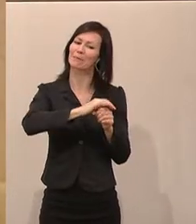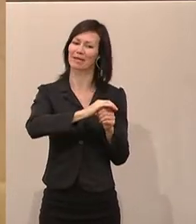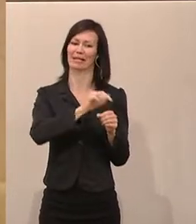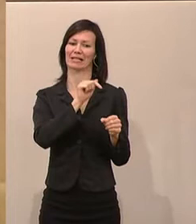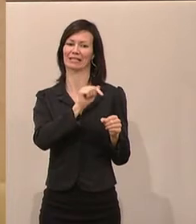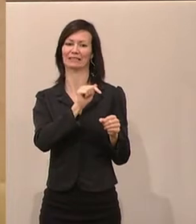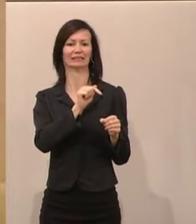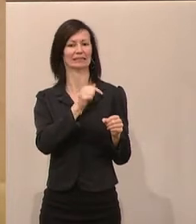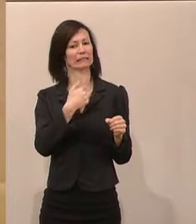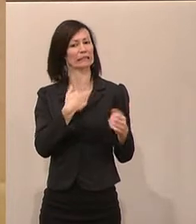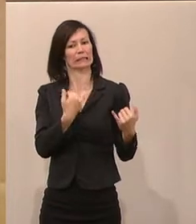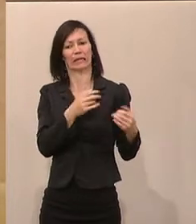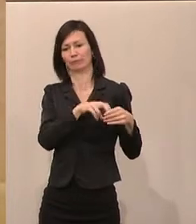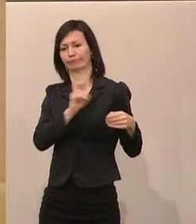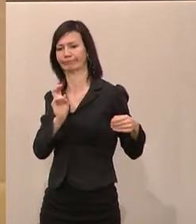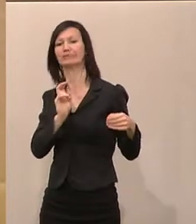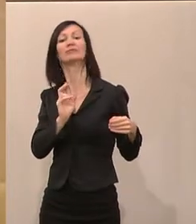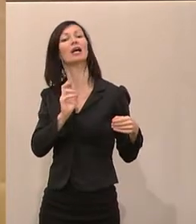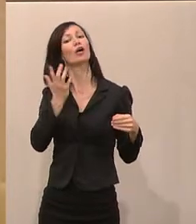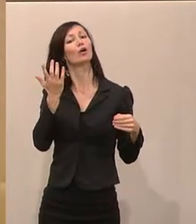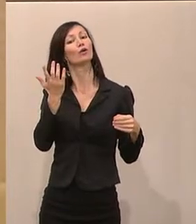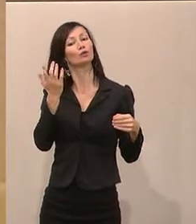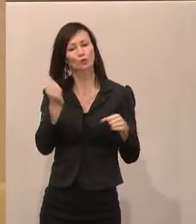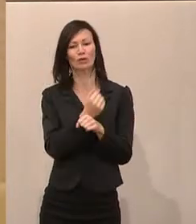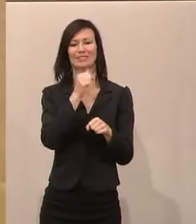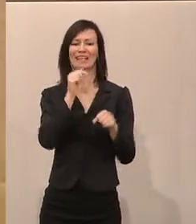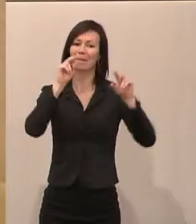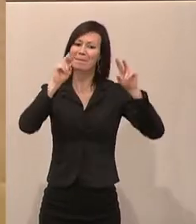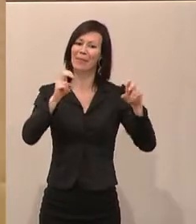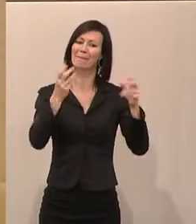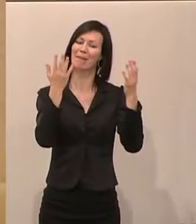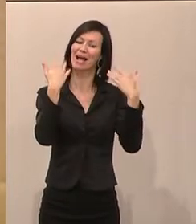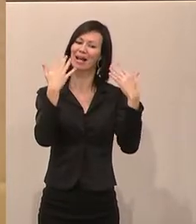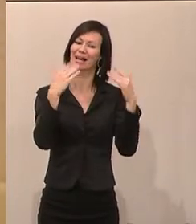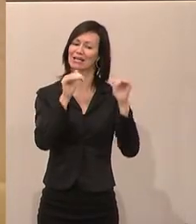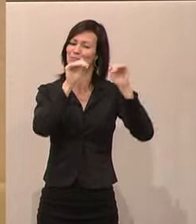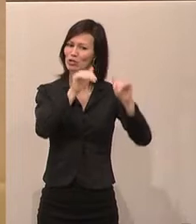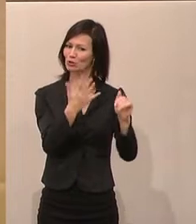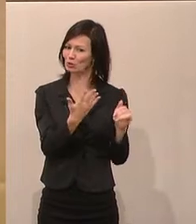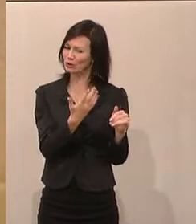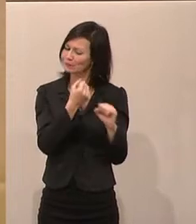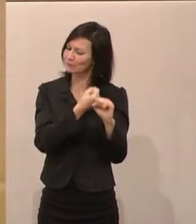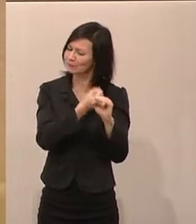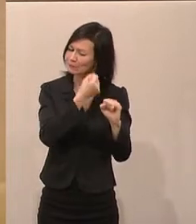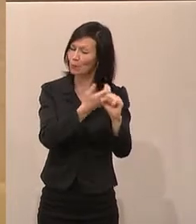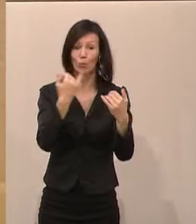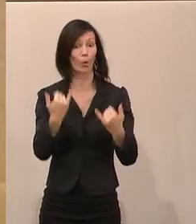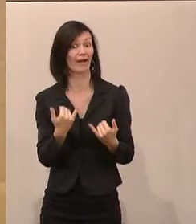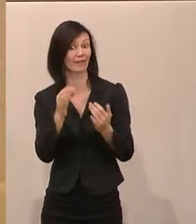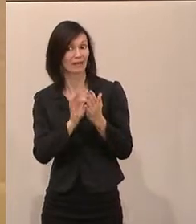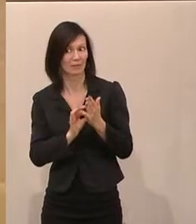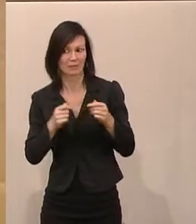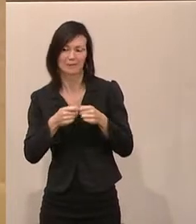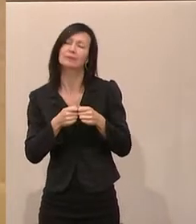an mein Kernthema Klimaschutz annähert. Ob der heutige Termin der richtige gewesen ist, sei dahingestellt.